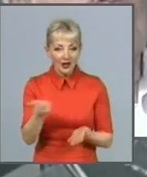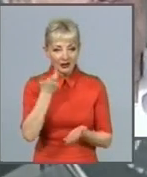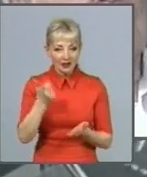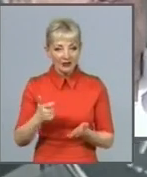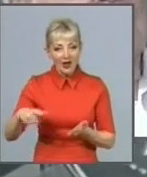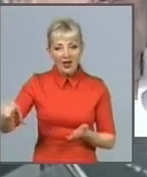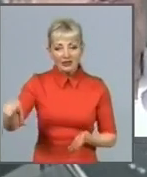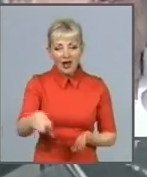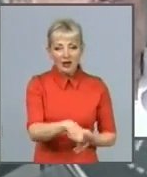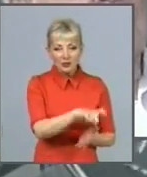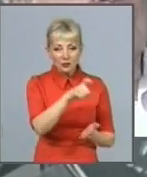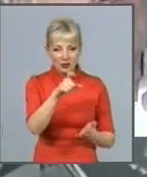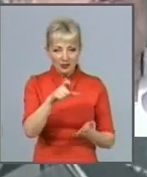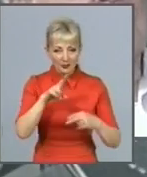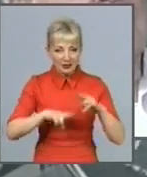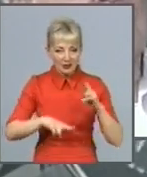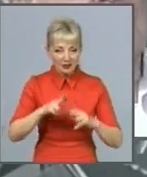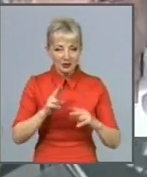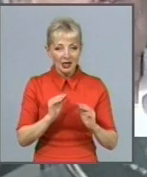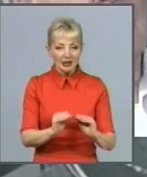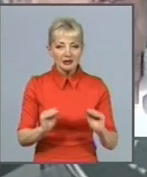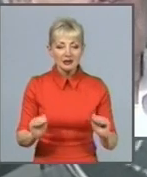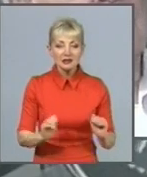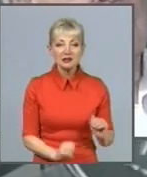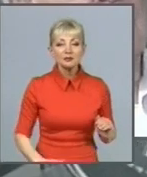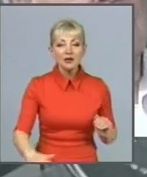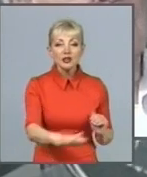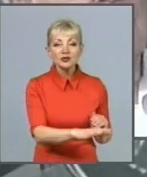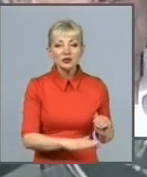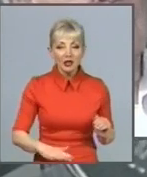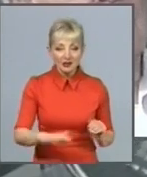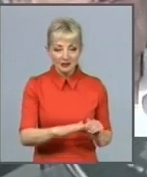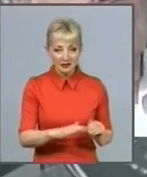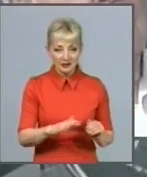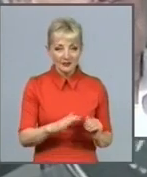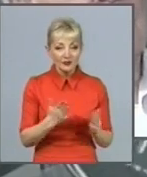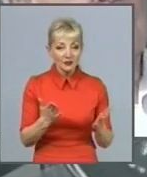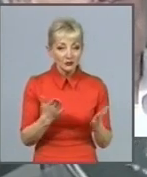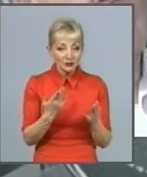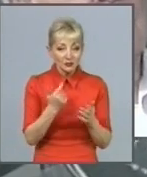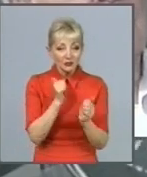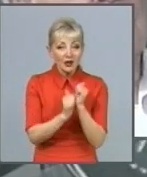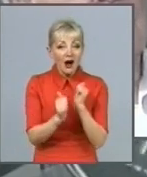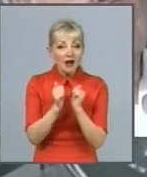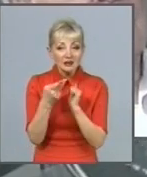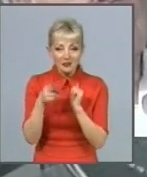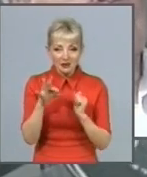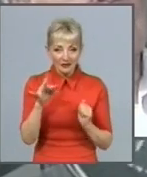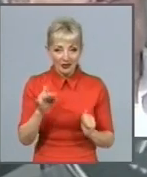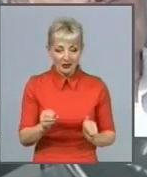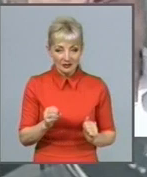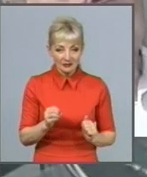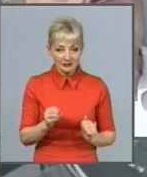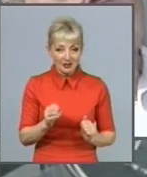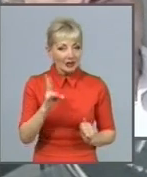детські площадки, буквально, в кожному дворі. Ні одна там